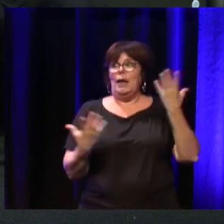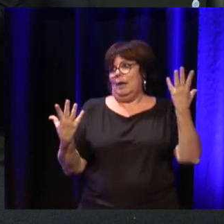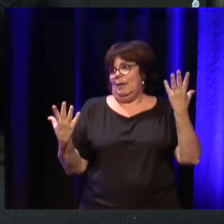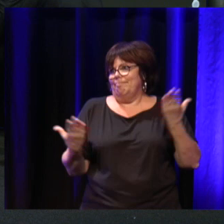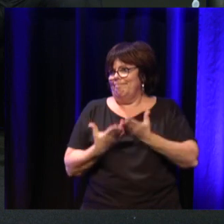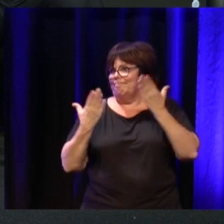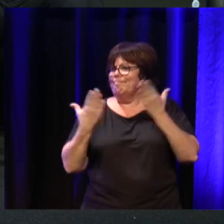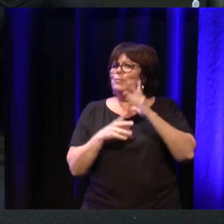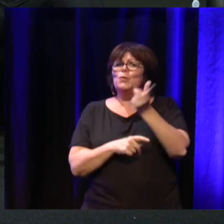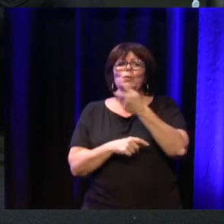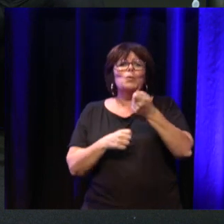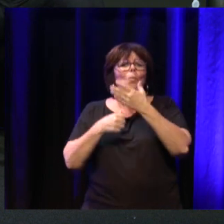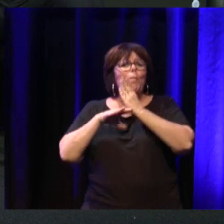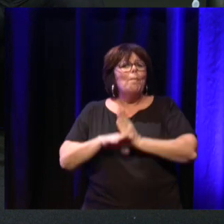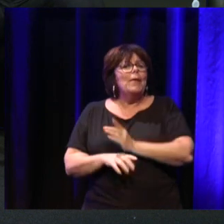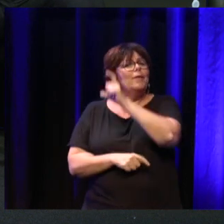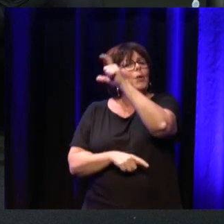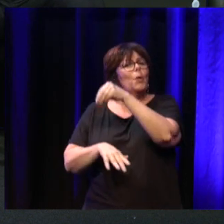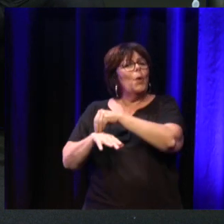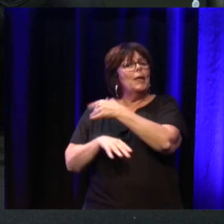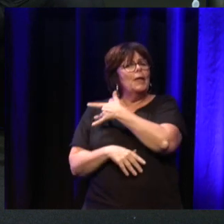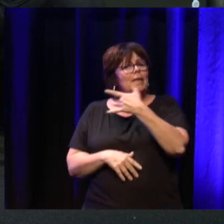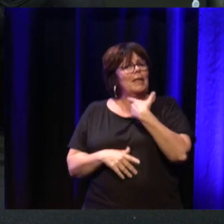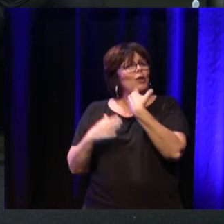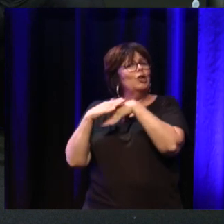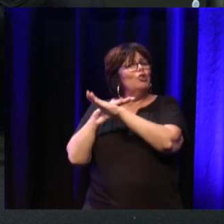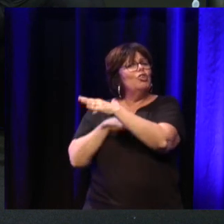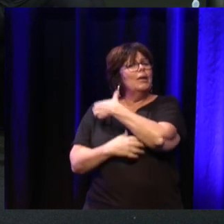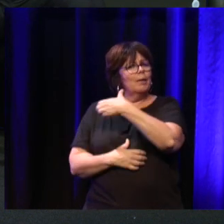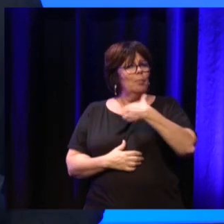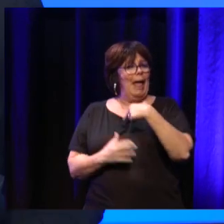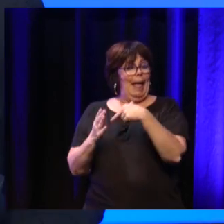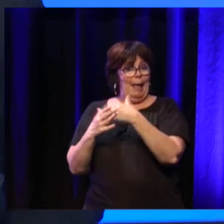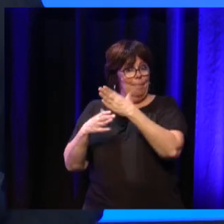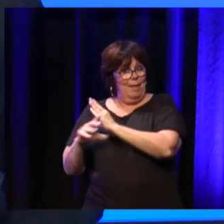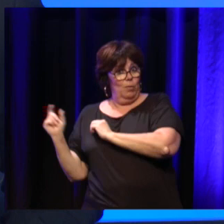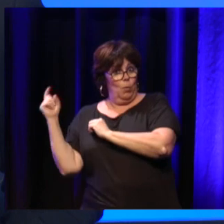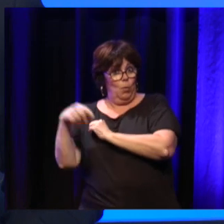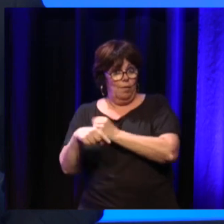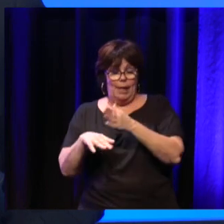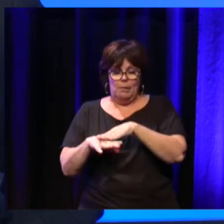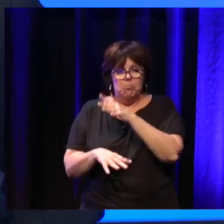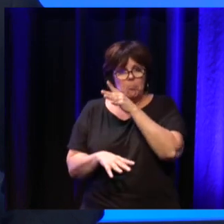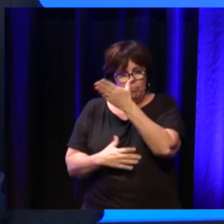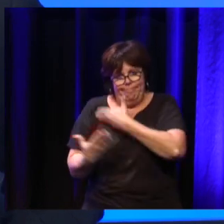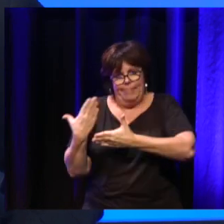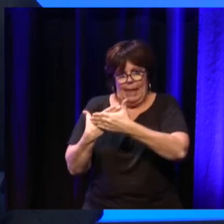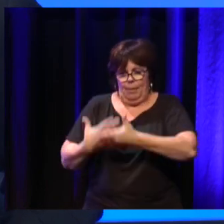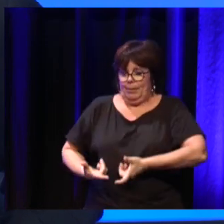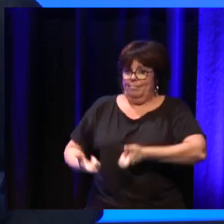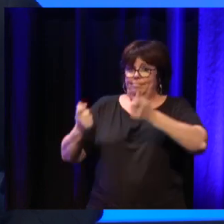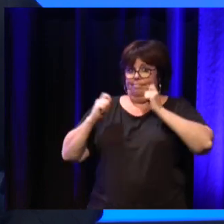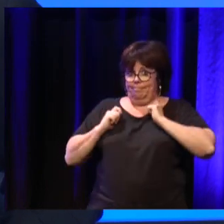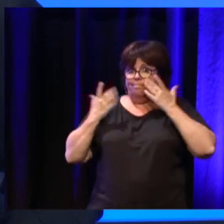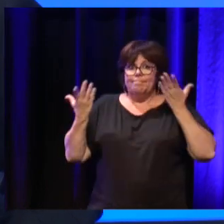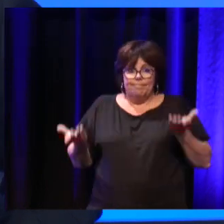auprès du cabinet de Christian Estrosi, le maire de Nice. Et effectivement, dans cette table ronde qui est de remettre les maladies neuroévolutives